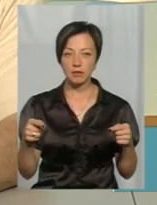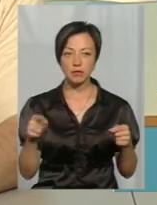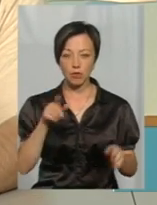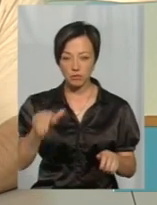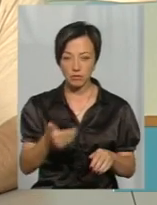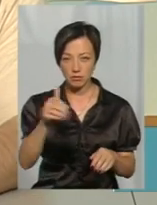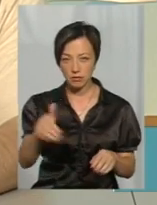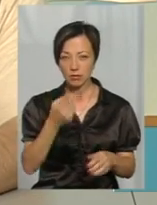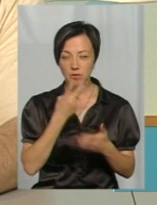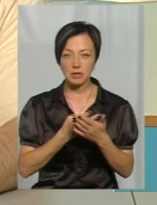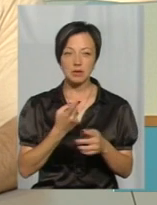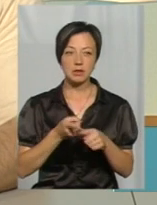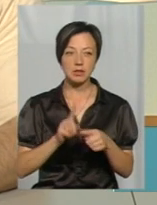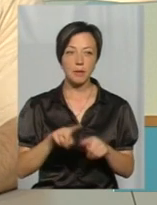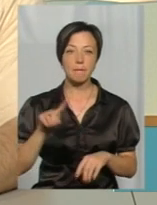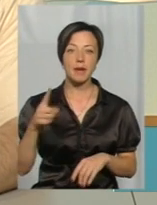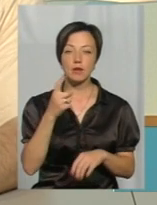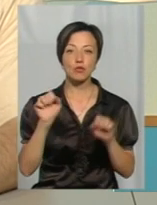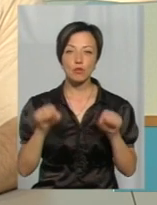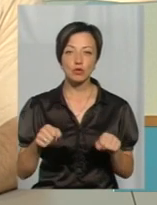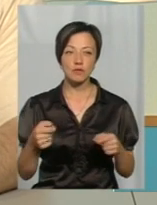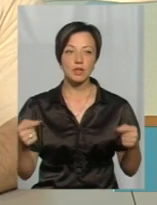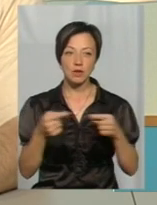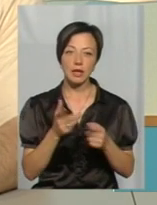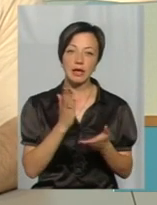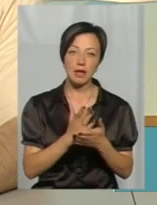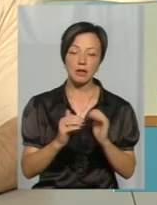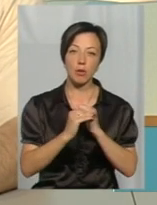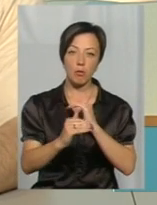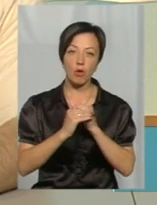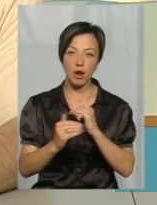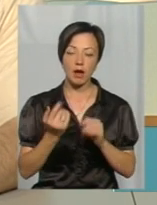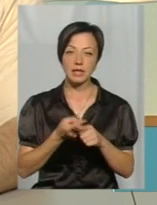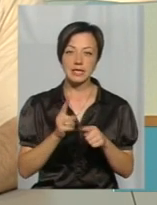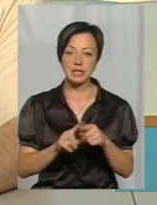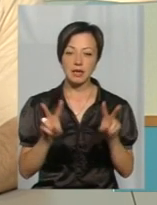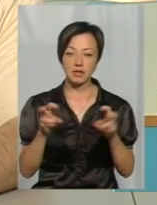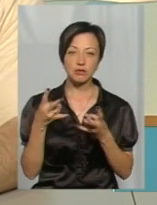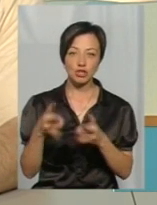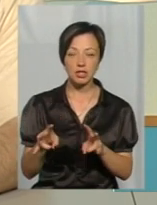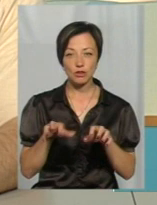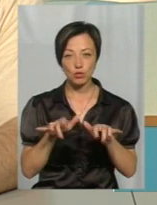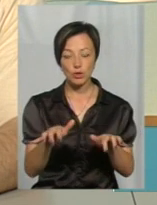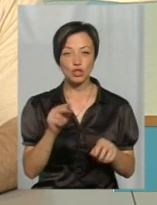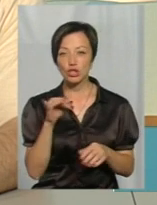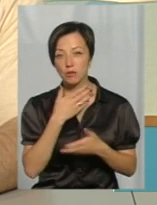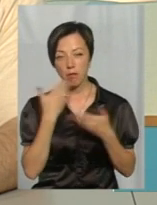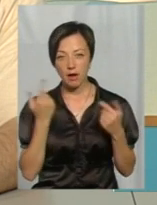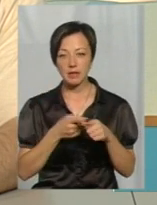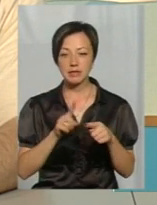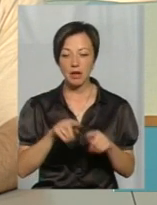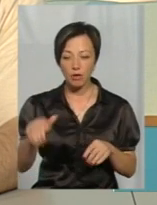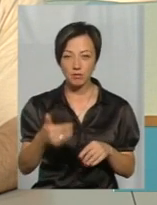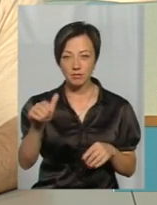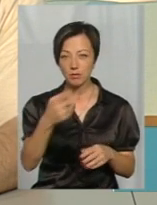розкопок. Оце саме перше, що можна встановити. Є на полях даний шкідник, чи його немає? Це проведення